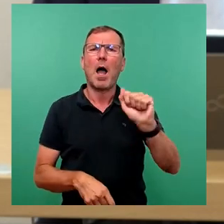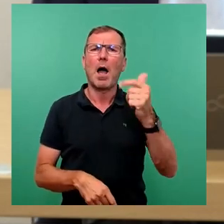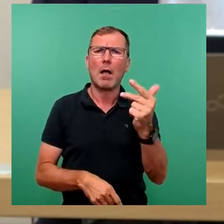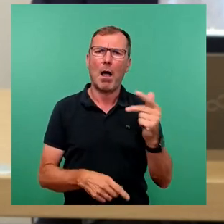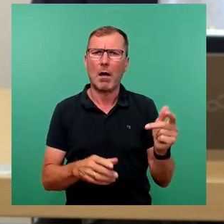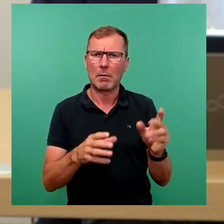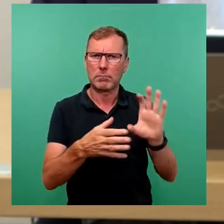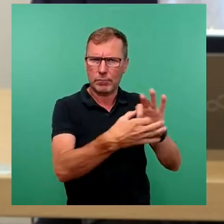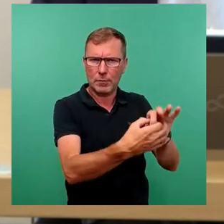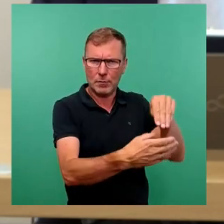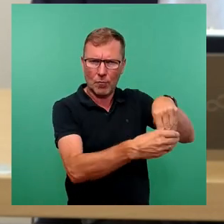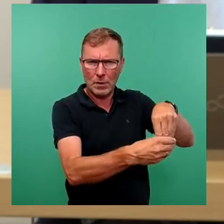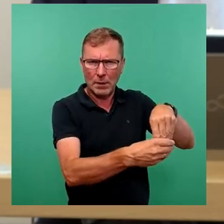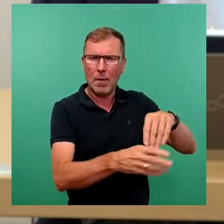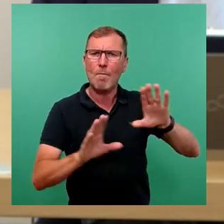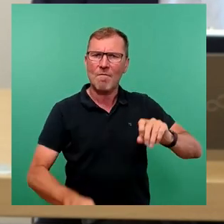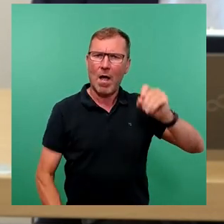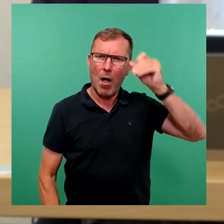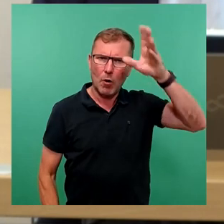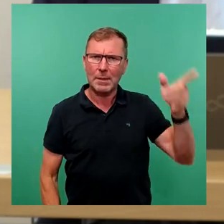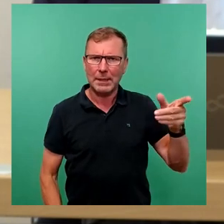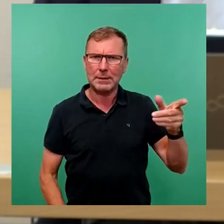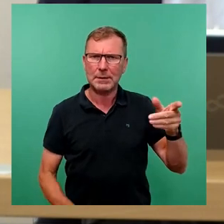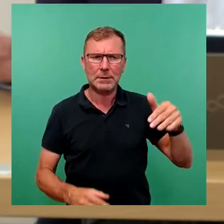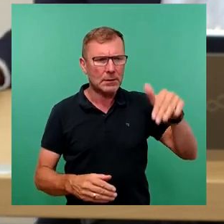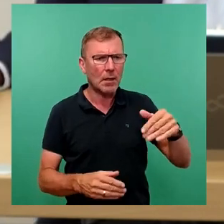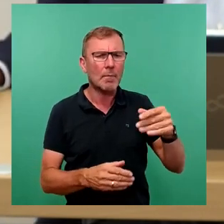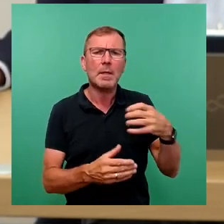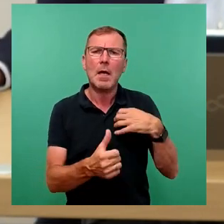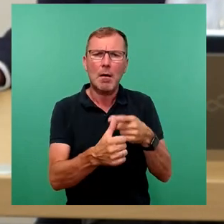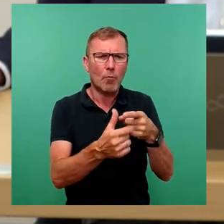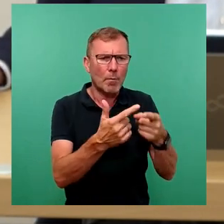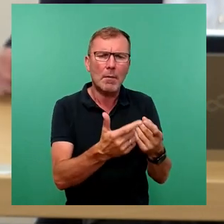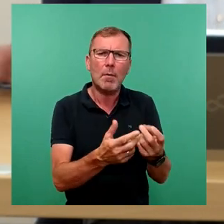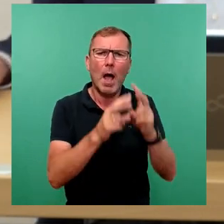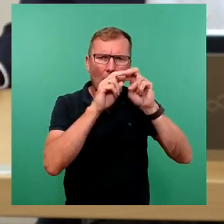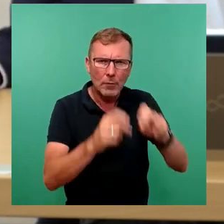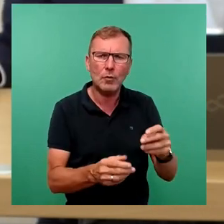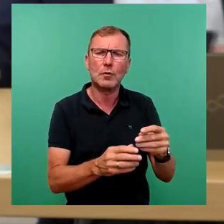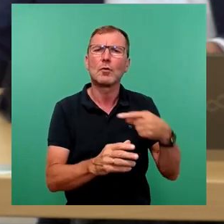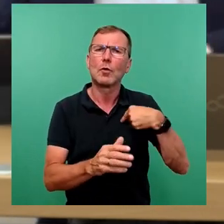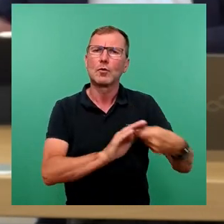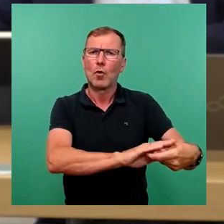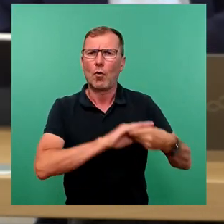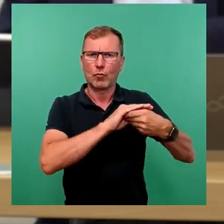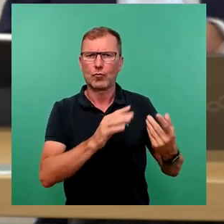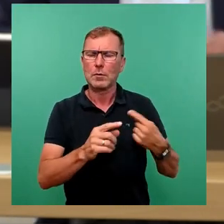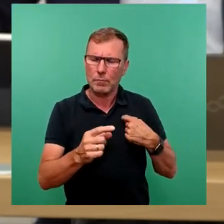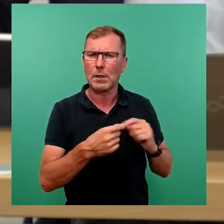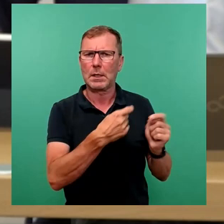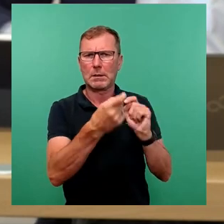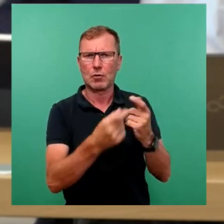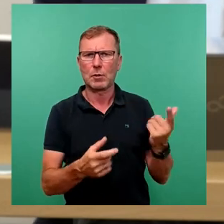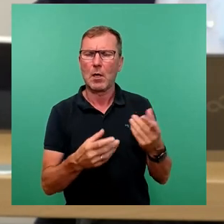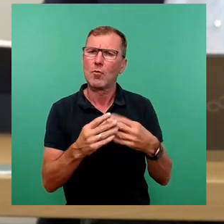Fachkompetenz auch die Knackpunkte uns aufarbeitet und an der Seite steht, darüber zu diskutieren und dafür